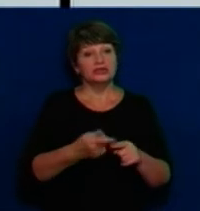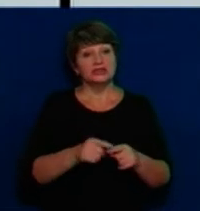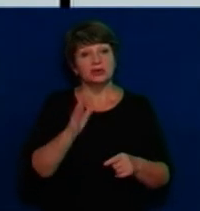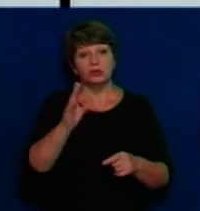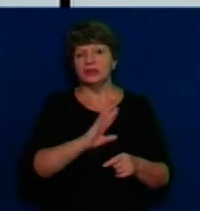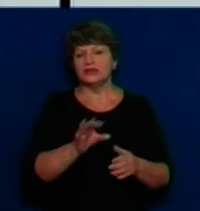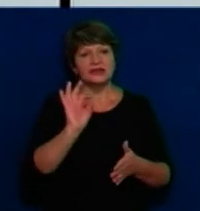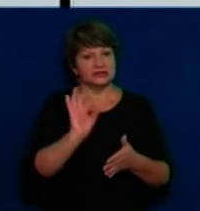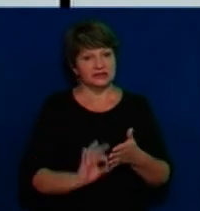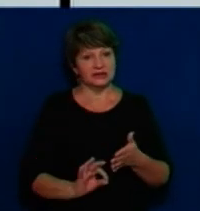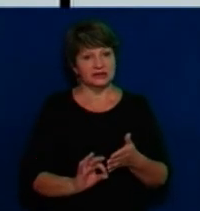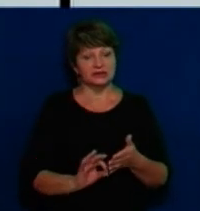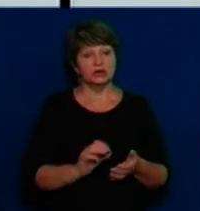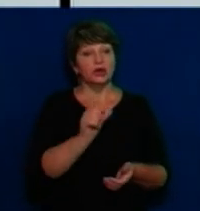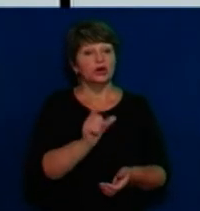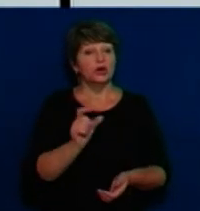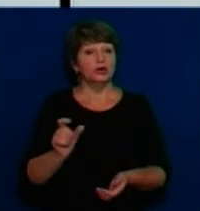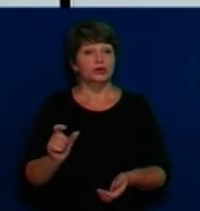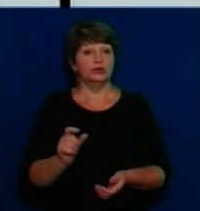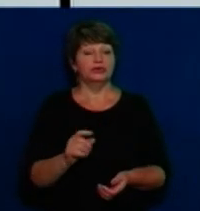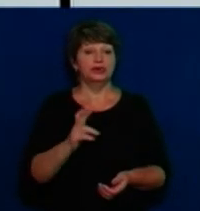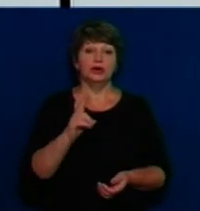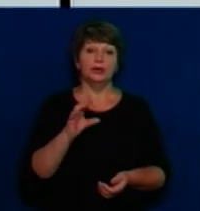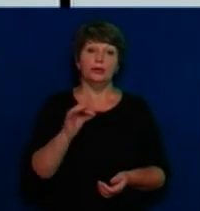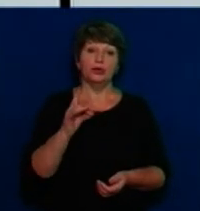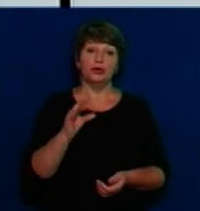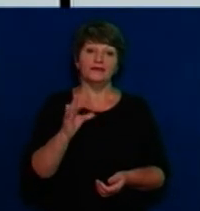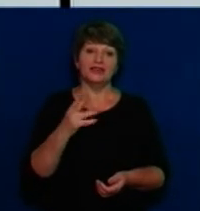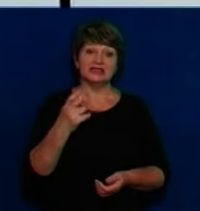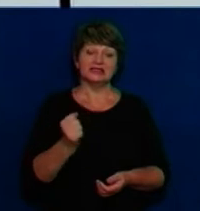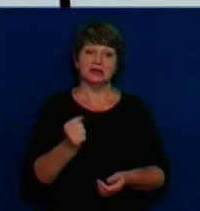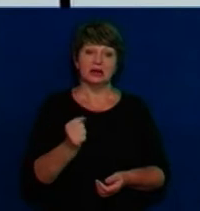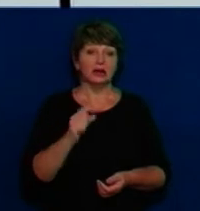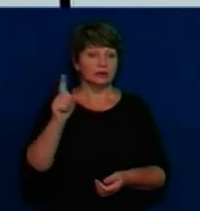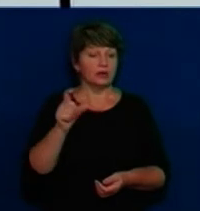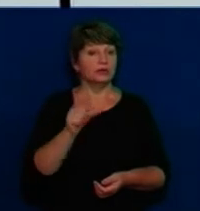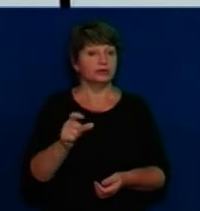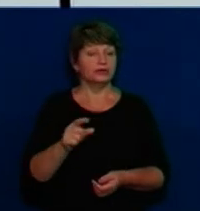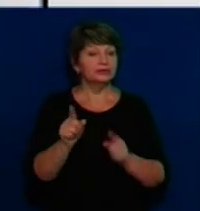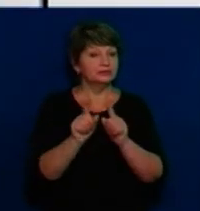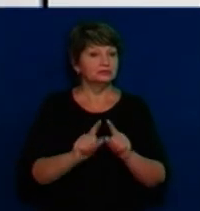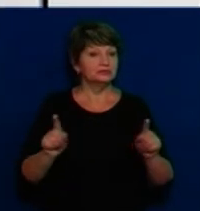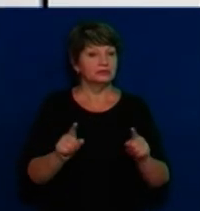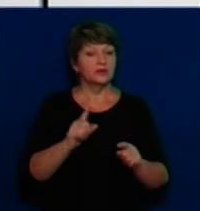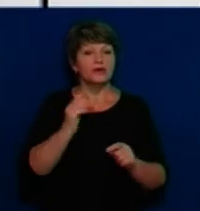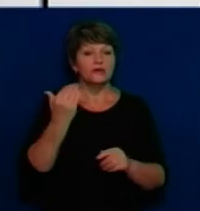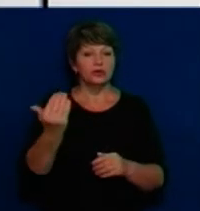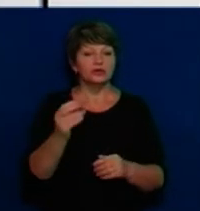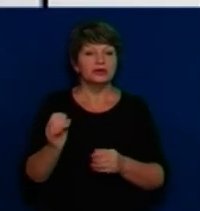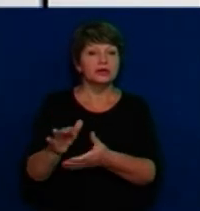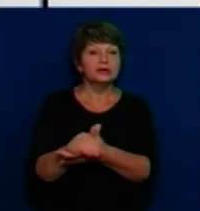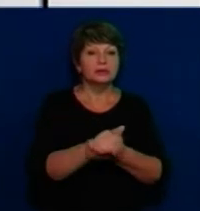я думаю, якщо люди, боровиці, взагалі вони дуже такі, знаєте, вони об'єднані, вони, мене даже